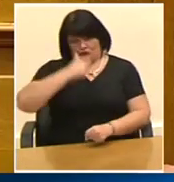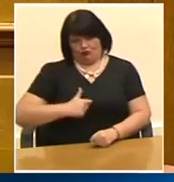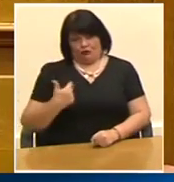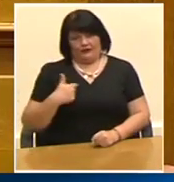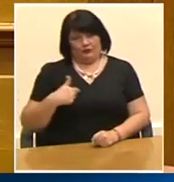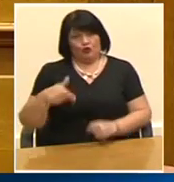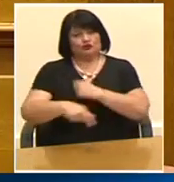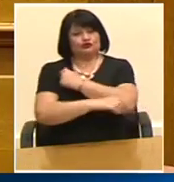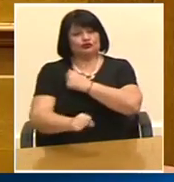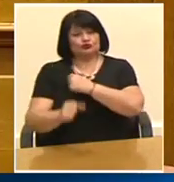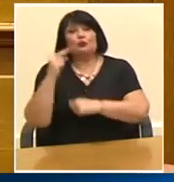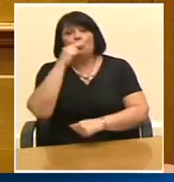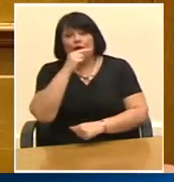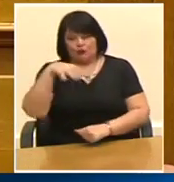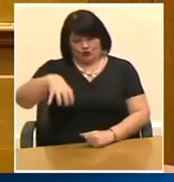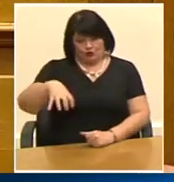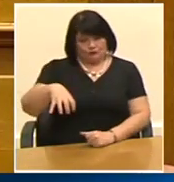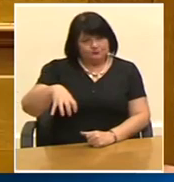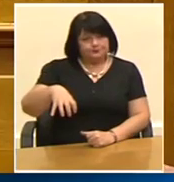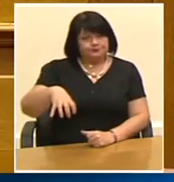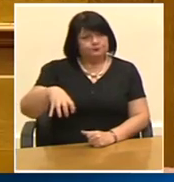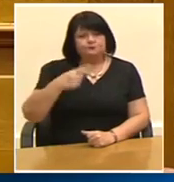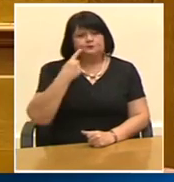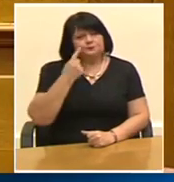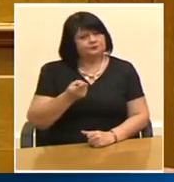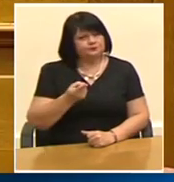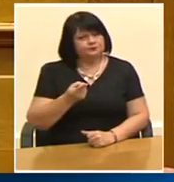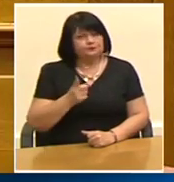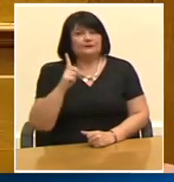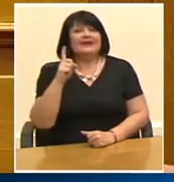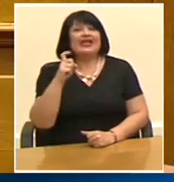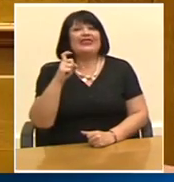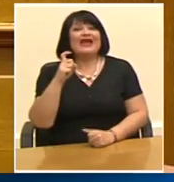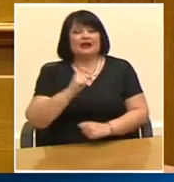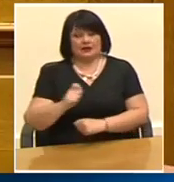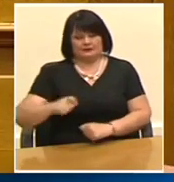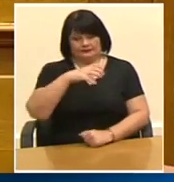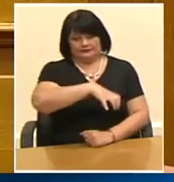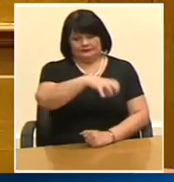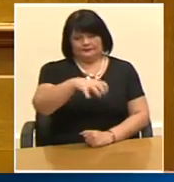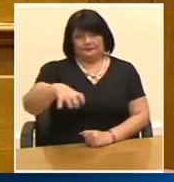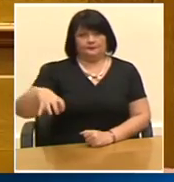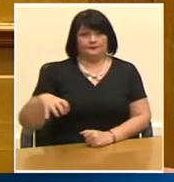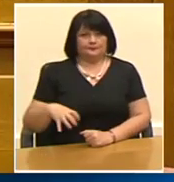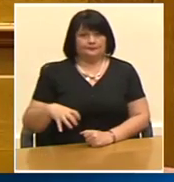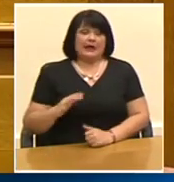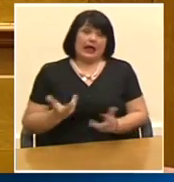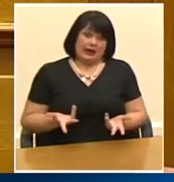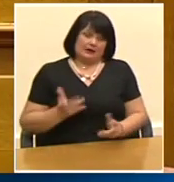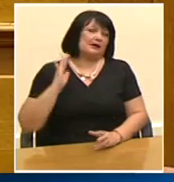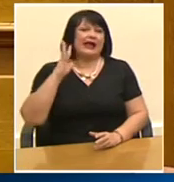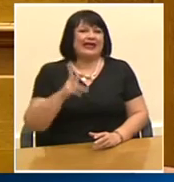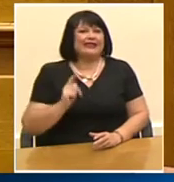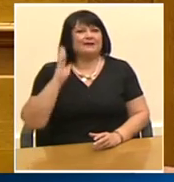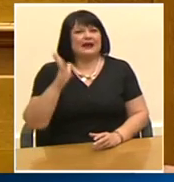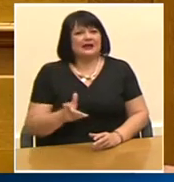Γενική Γραμματεία Πρωθυπουργού προβλεπόταν η λειτουργία 10 γραφείων αλλά κάθε μέρα τα γνωστά